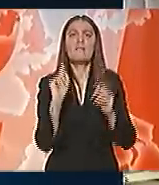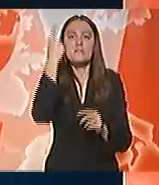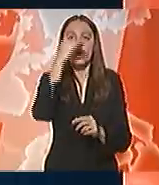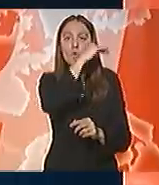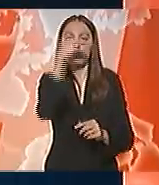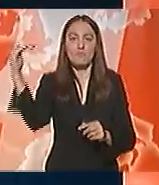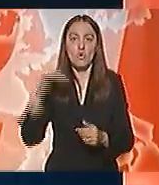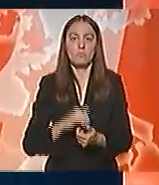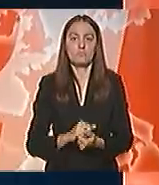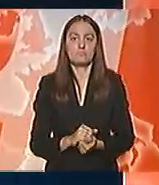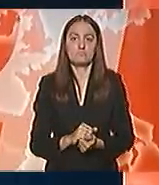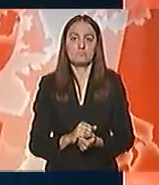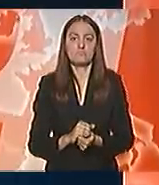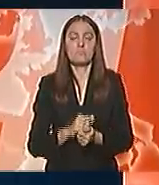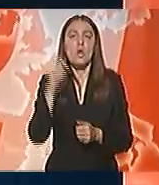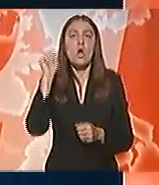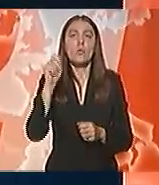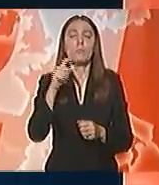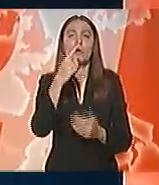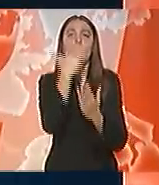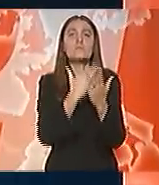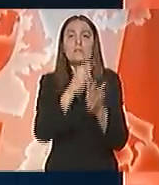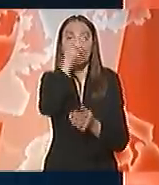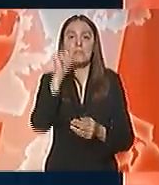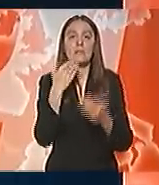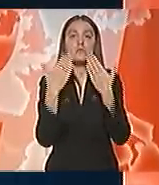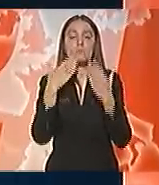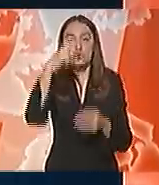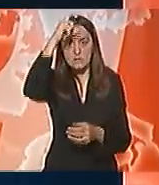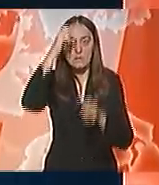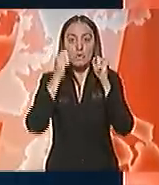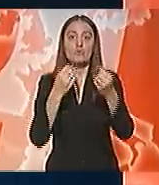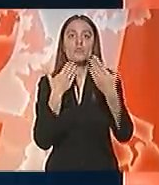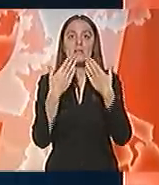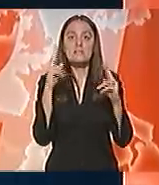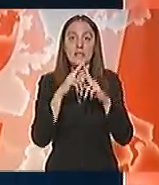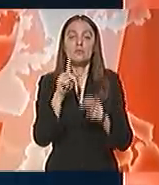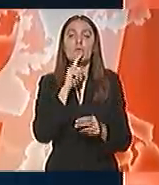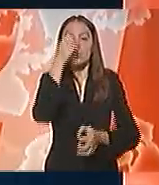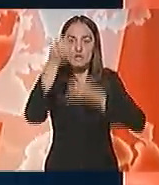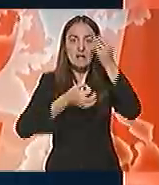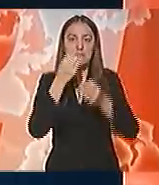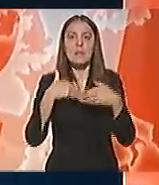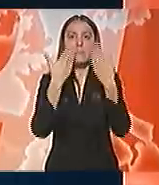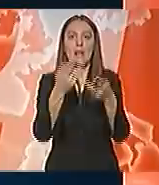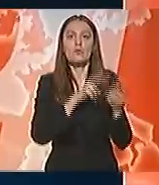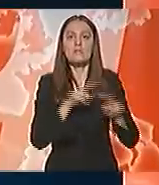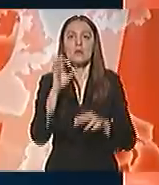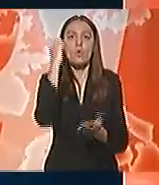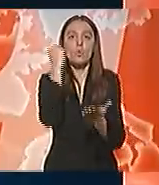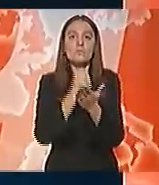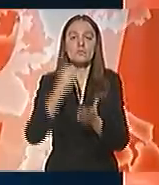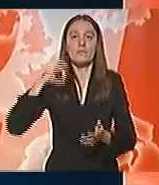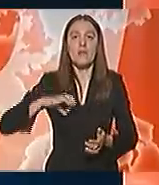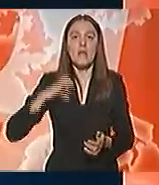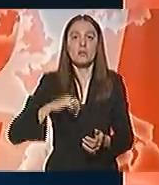nivou. Odbor za ustavna pitanja Skupštine Srbije održat će sednicu na kojoj će se razmatrati predlog zakona o utvrđivanju